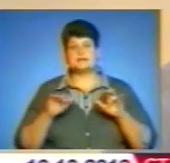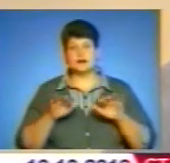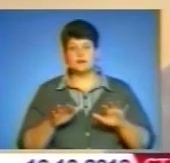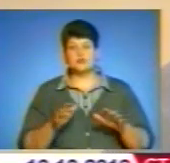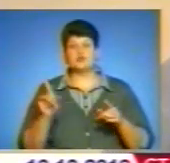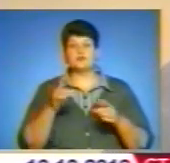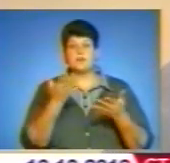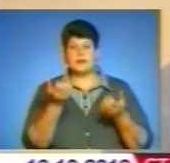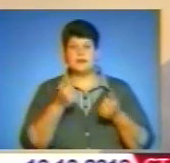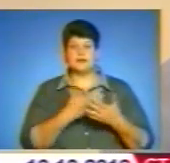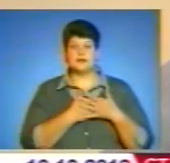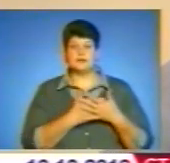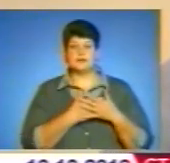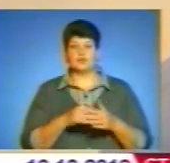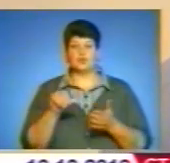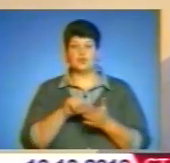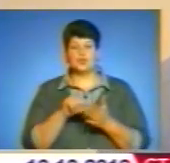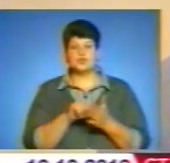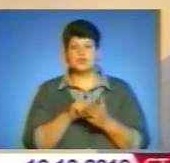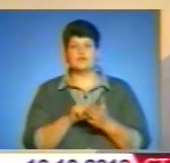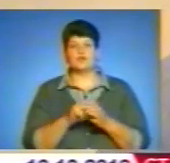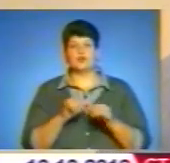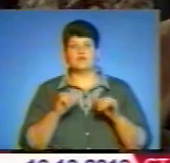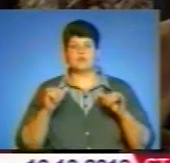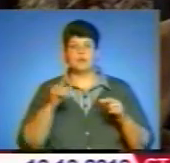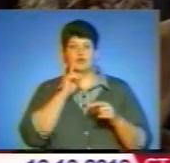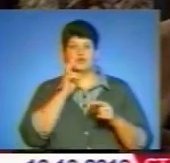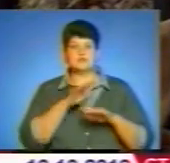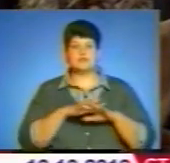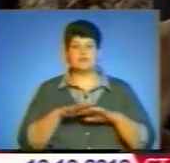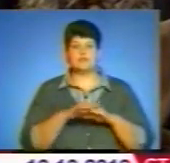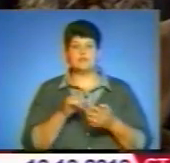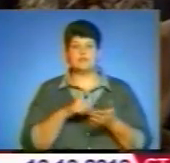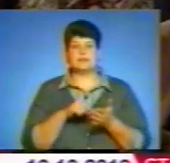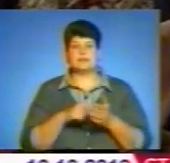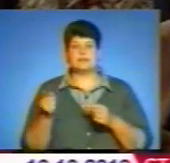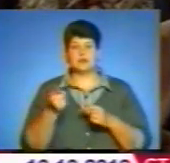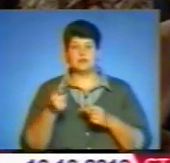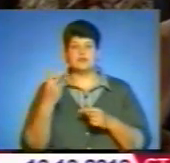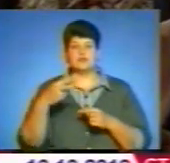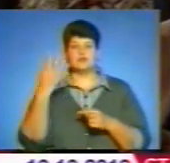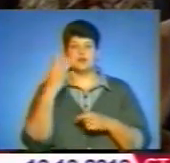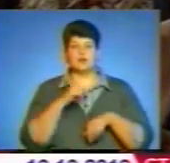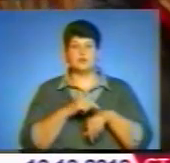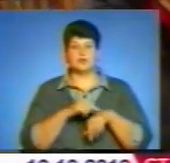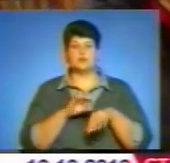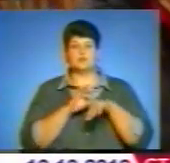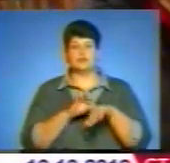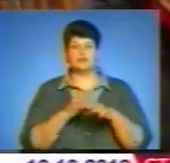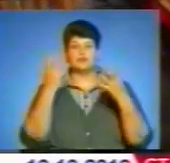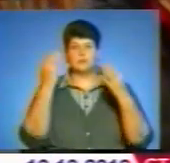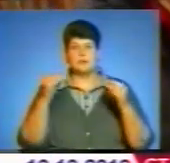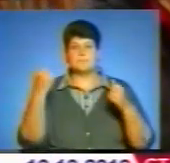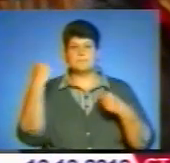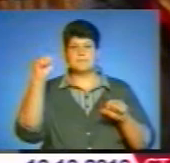студенти не тільки розважалися і, можливо, якось брали участь в різних заходів, але щоб вони брали активну участь